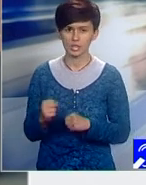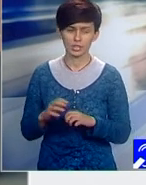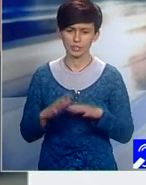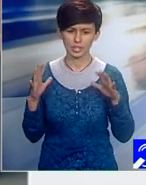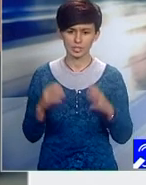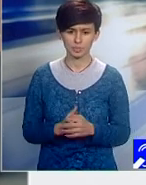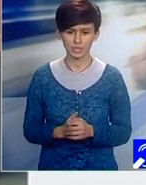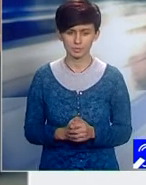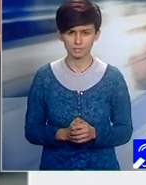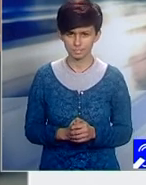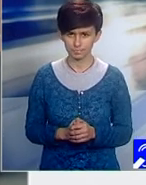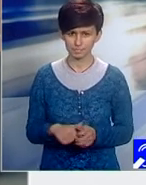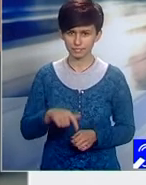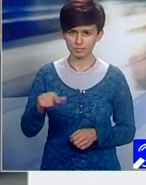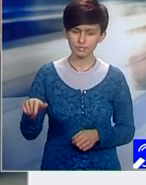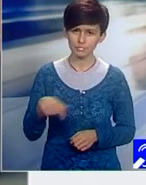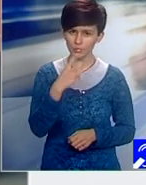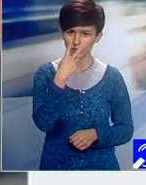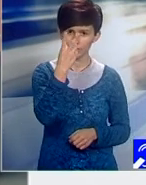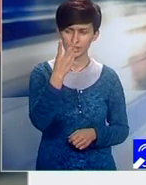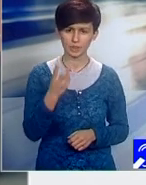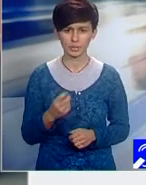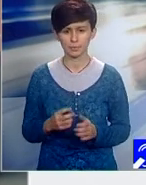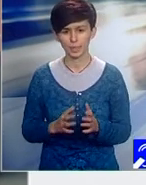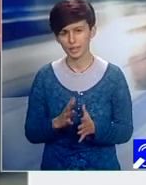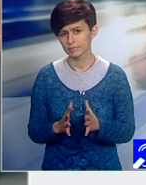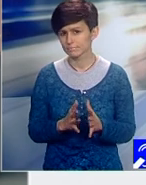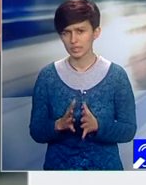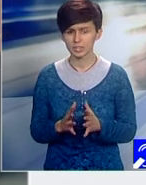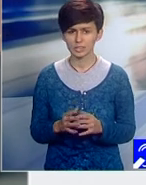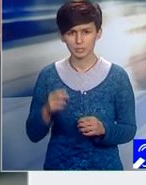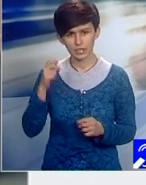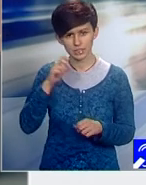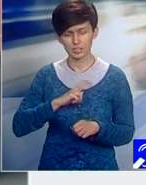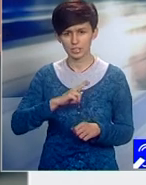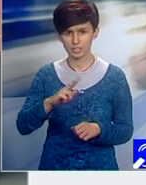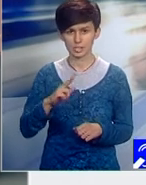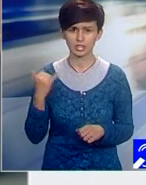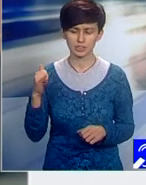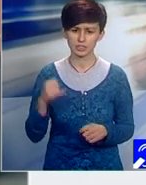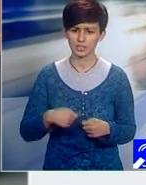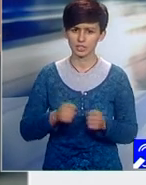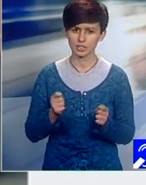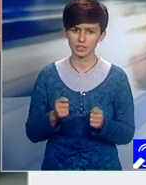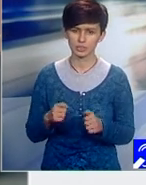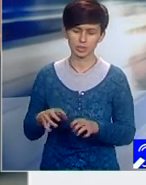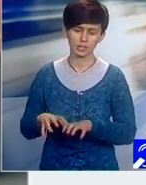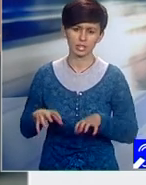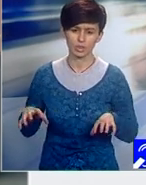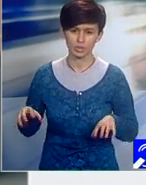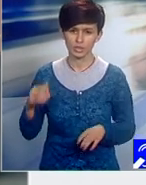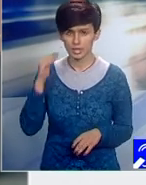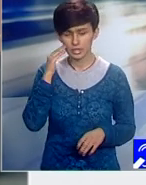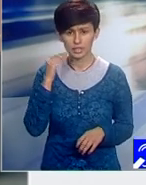vedem, semnale de criză vin din toate părțile, inclusiv din Statele Unite. Iată, și